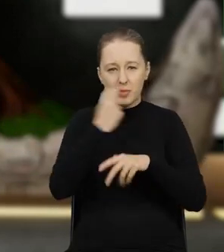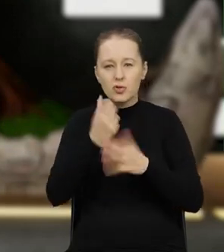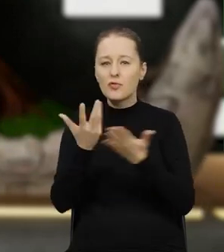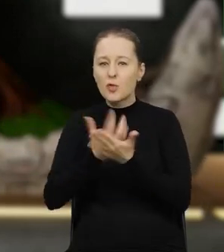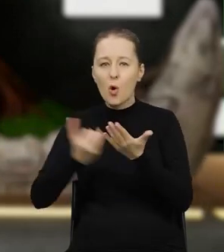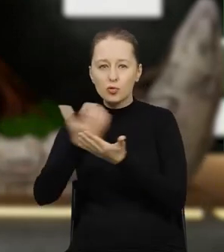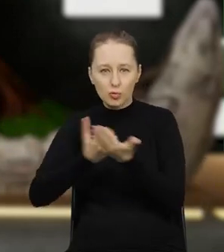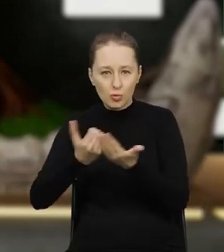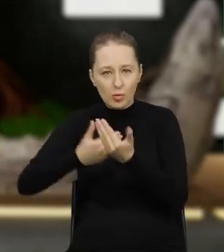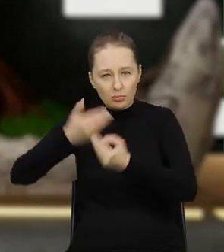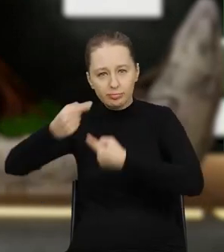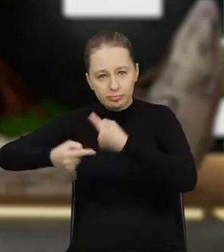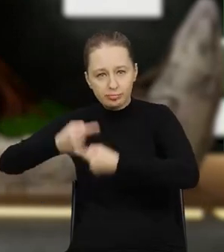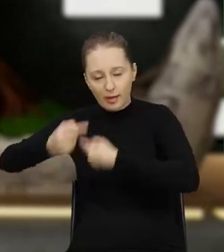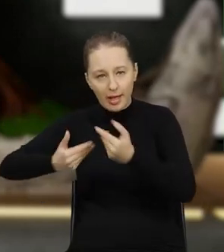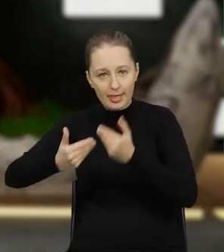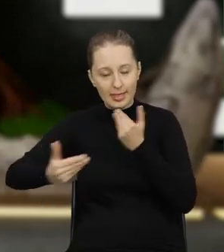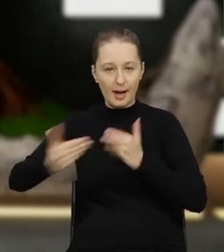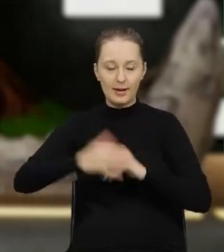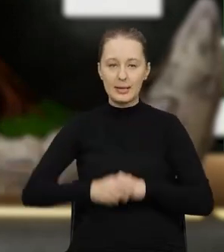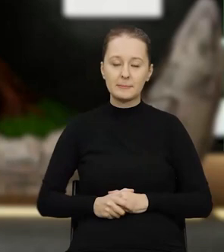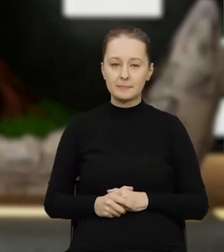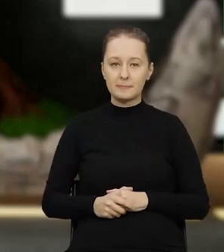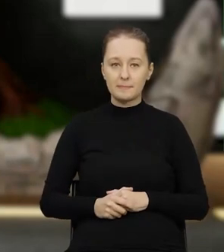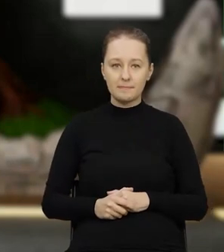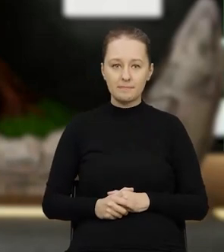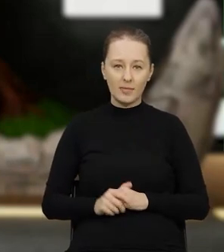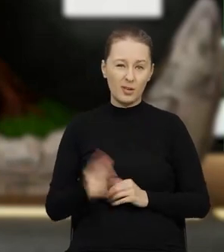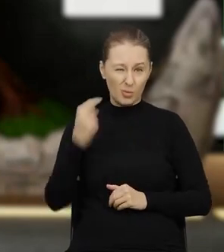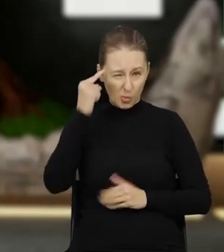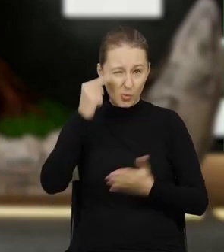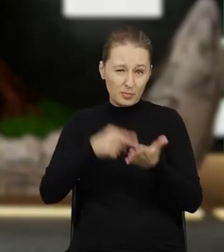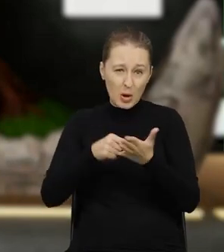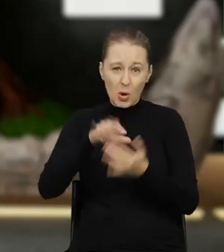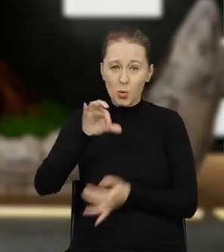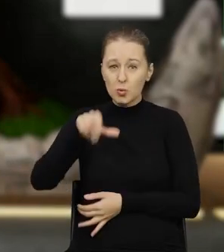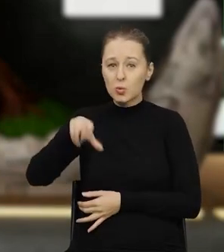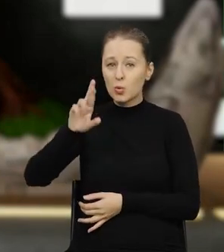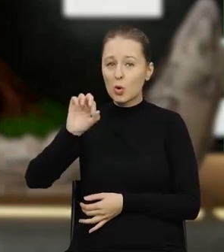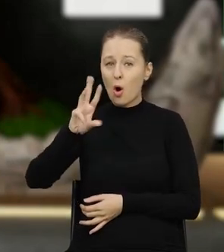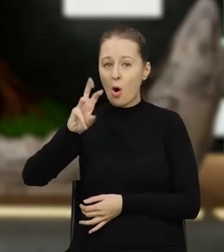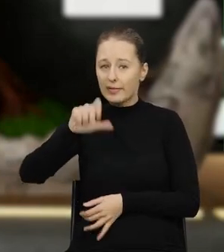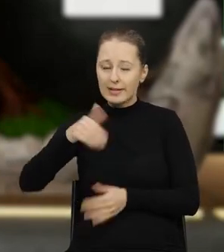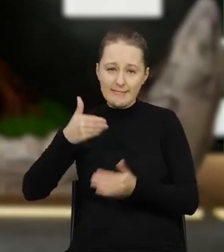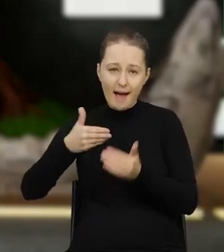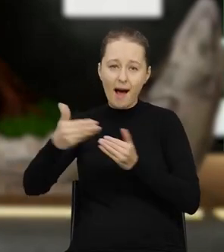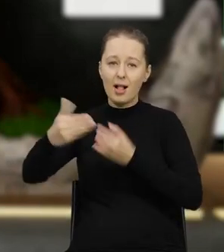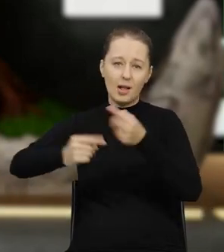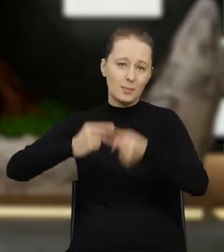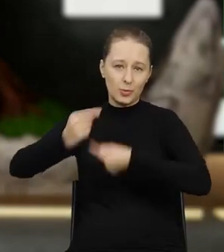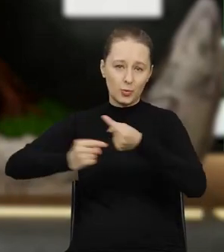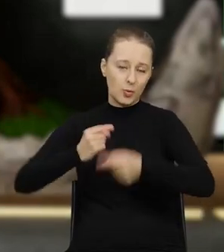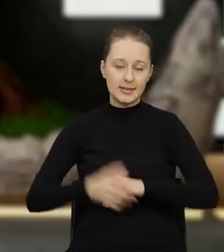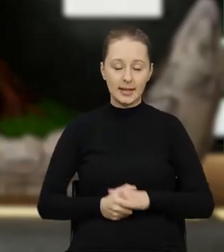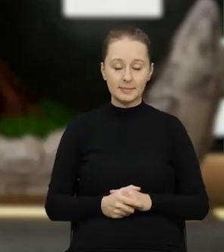w jakimś użytecznym celu, przede wszystkim jako surowiec w procesie produkcyjnym.